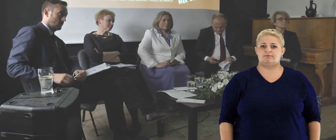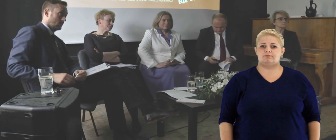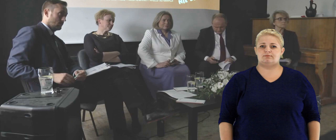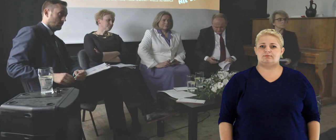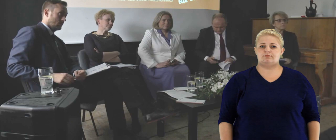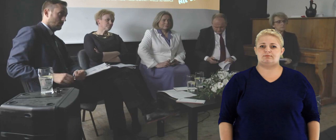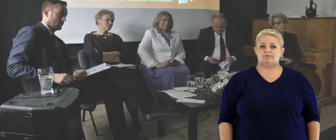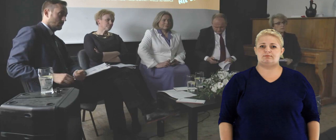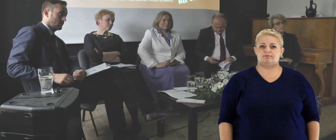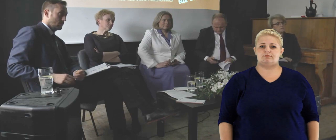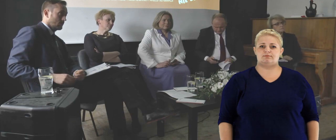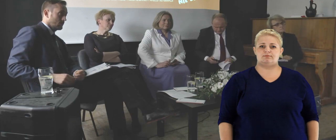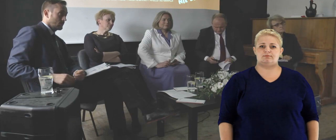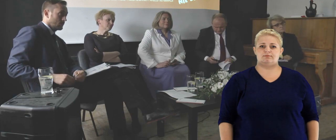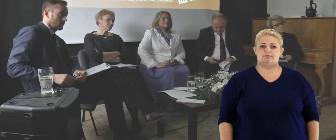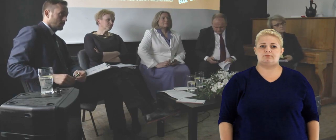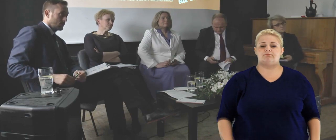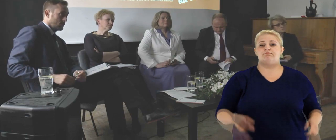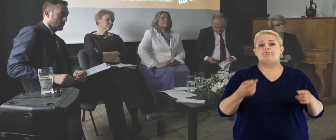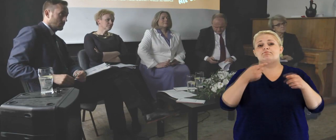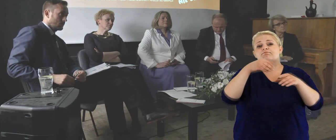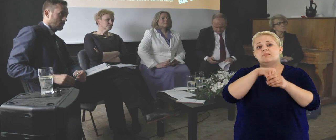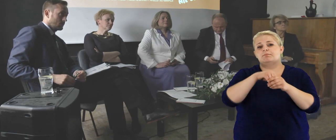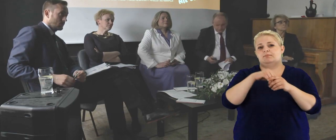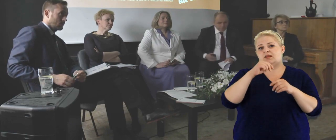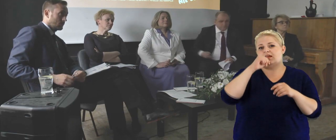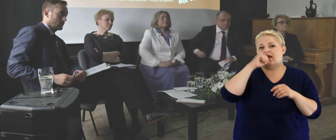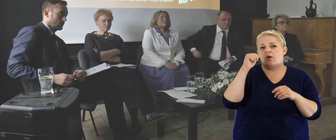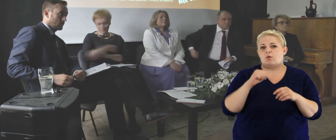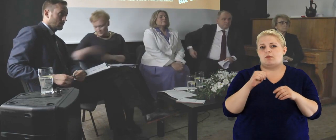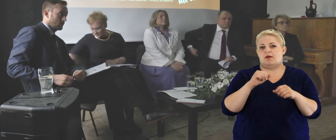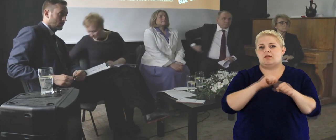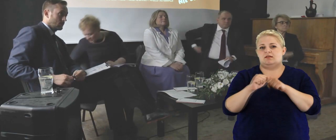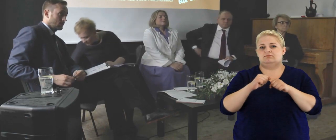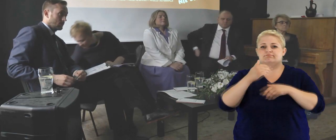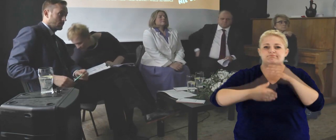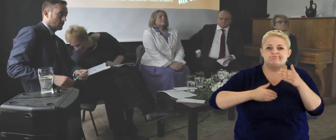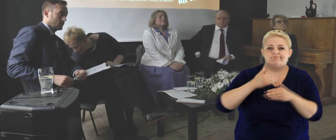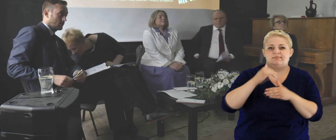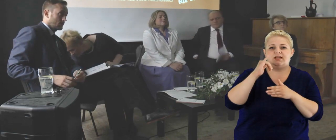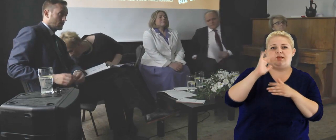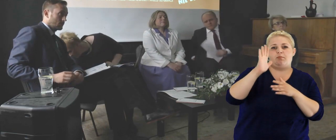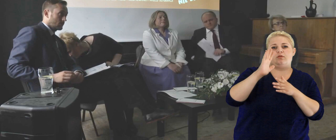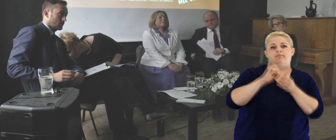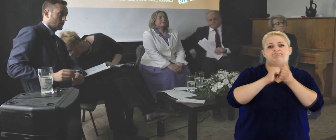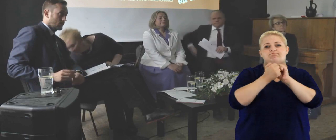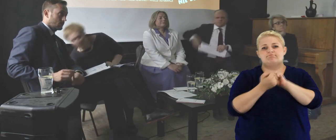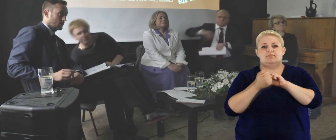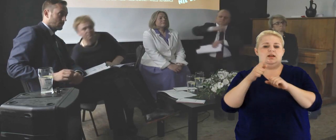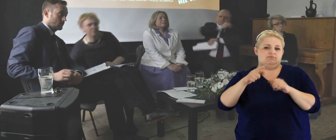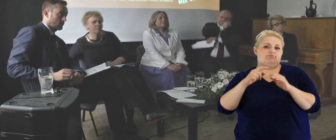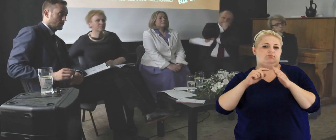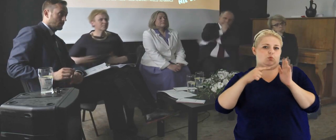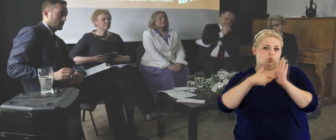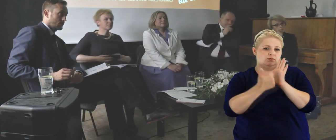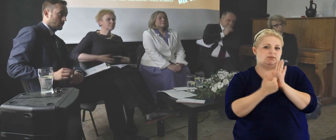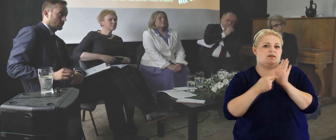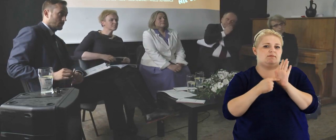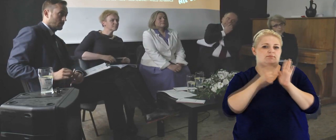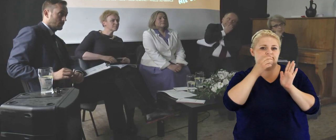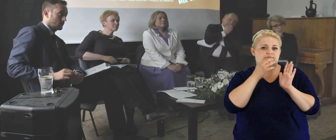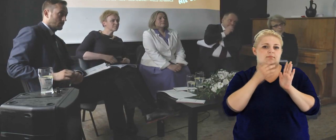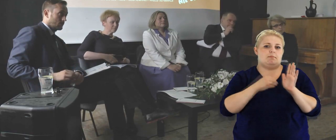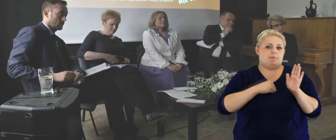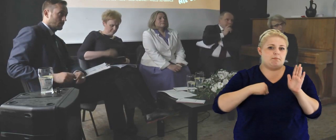regulacje, które, no, są, są w Europie tworzone i potem przechodzą